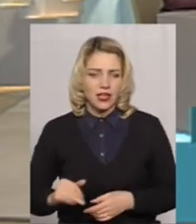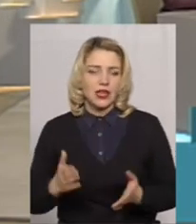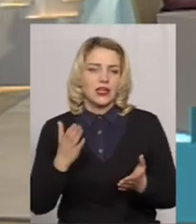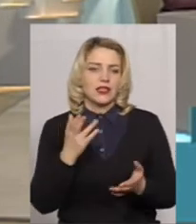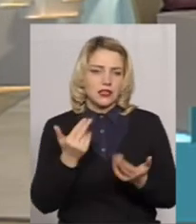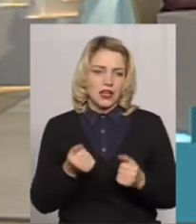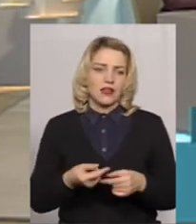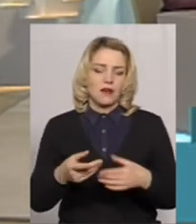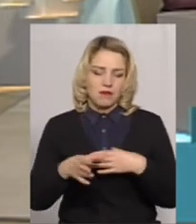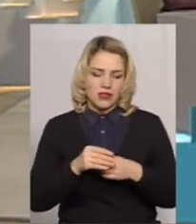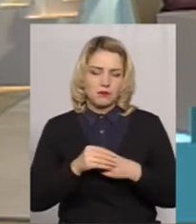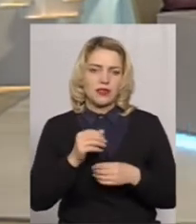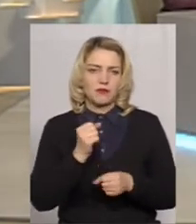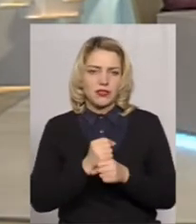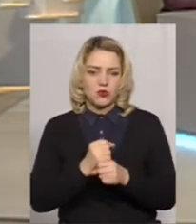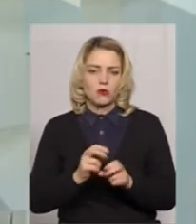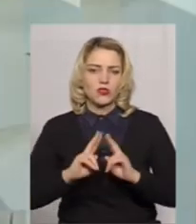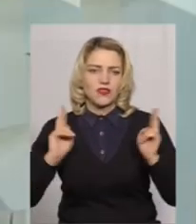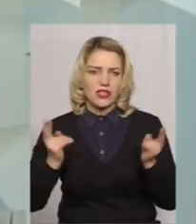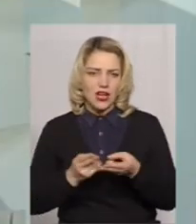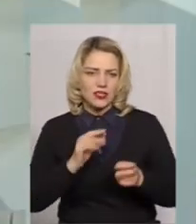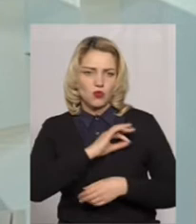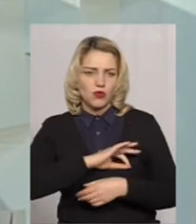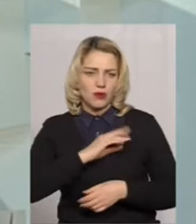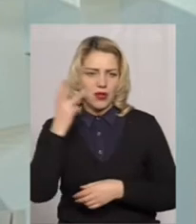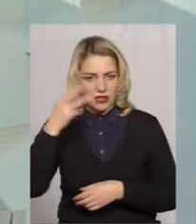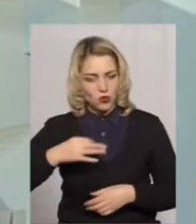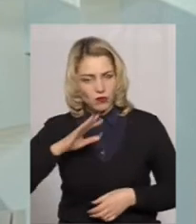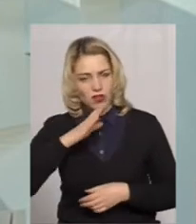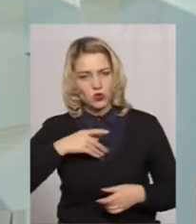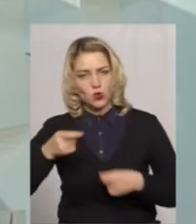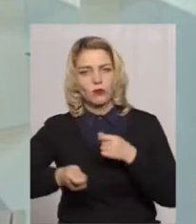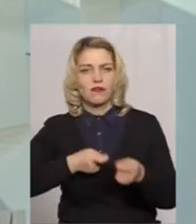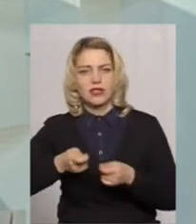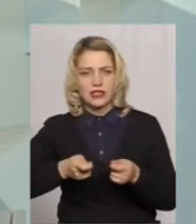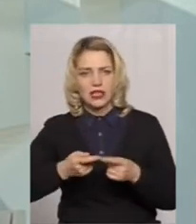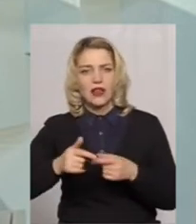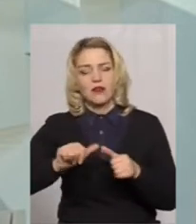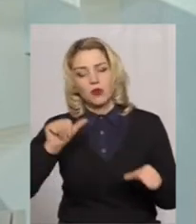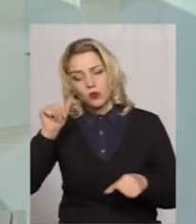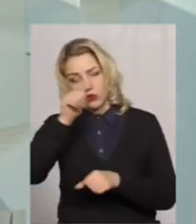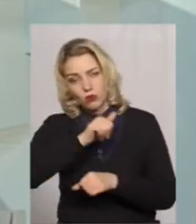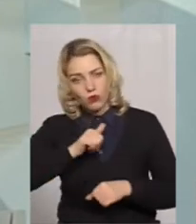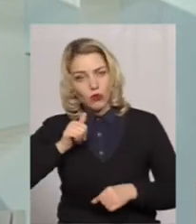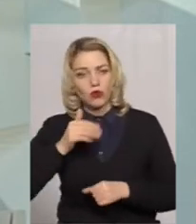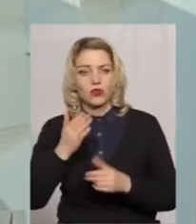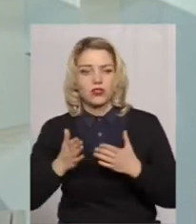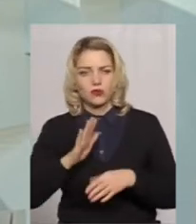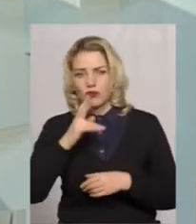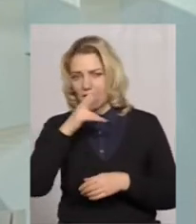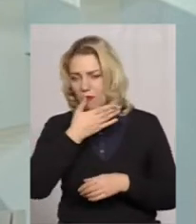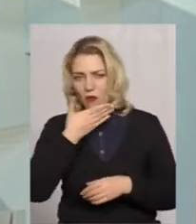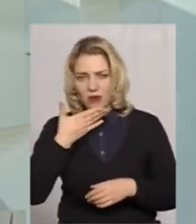звичайно, ми співпрацюємо з Федерацією профспілок Хмельницької області. Наше управління минулого року, якщо я не